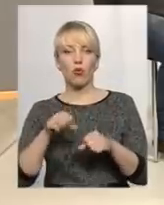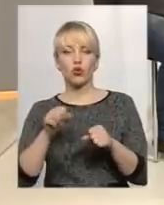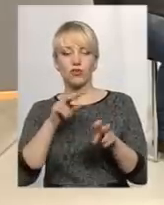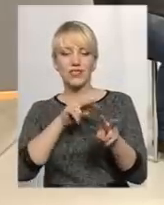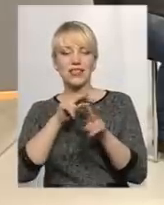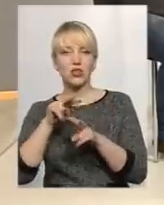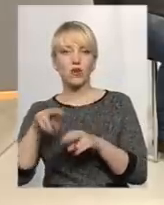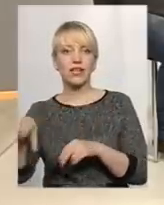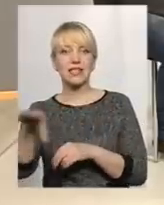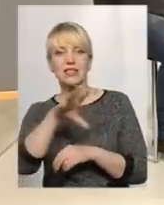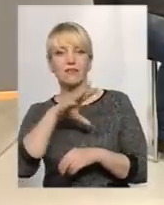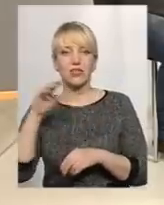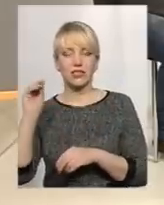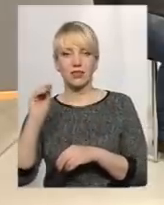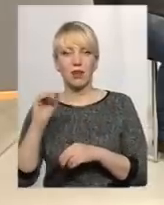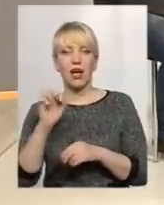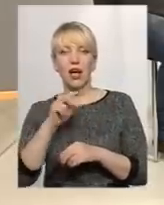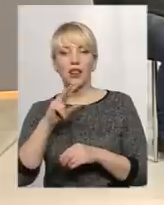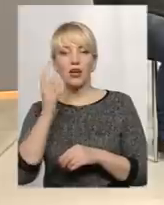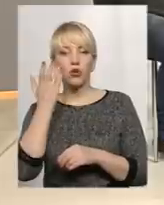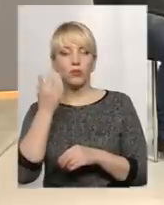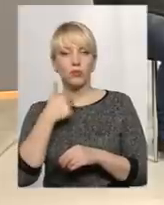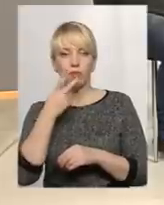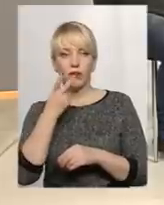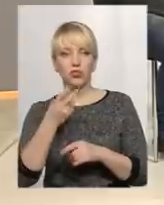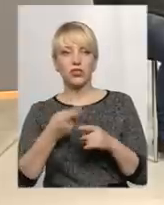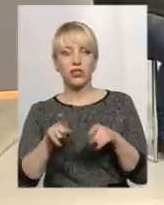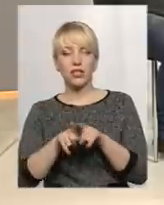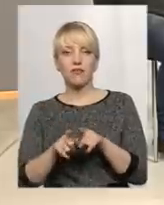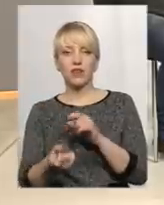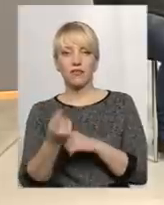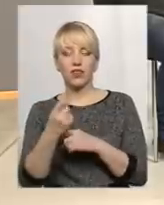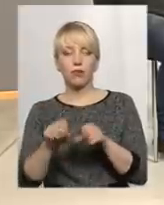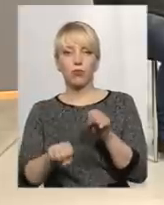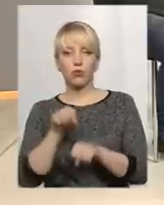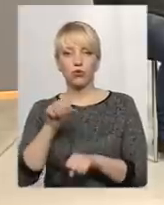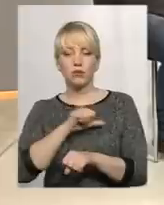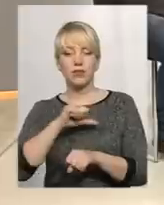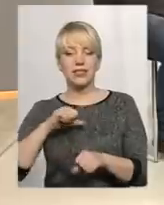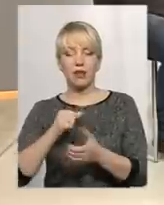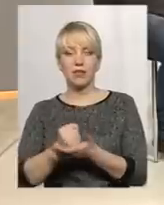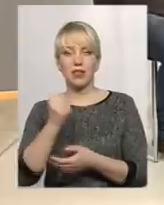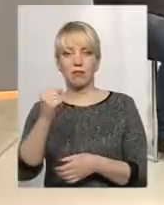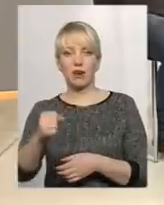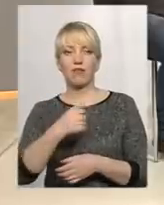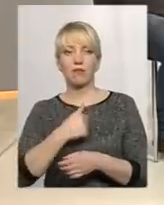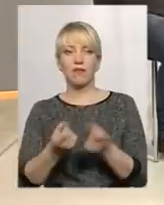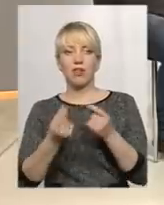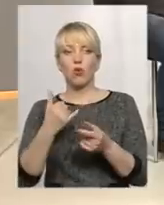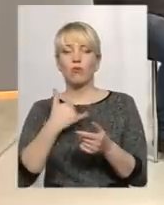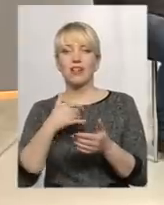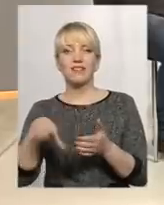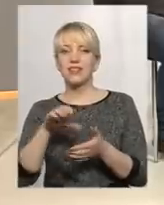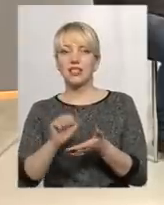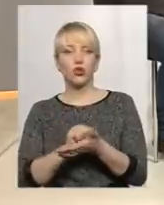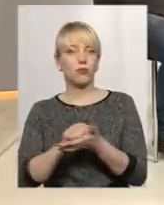слідкувати за всіма. І ми, коли побачили таке, виявили таке порушення, ми самі направили. Ми виявили, у мене всі документи